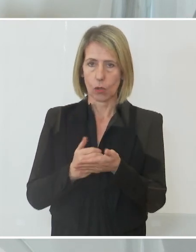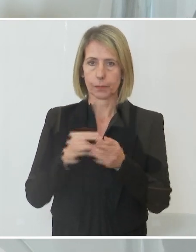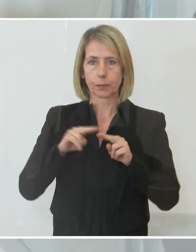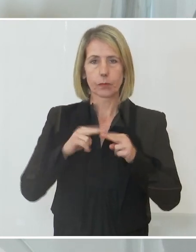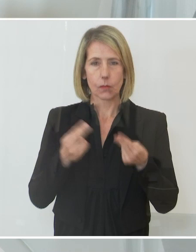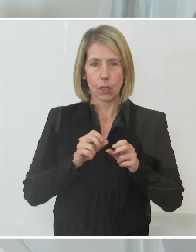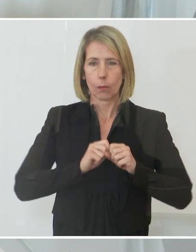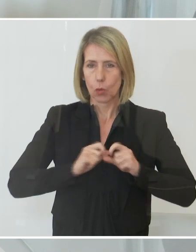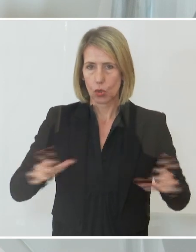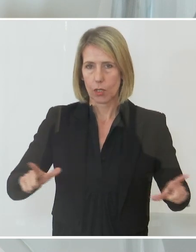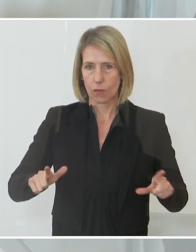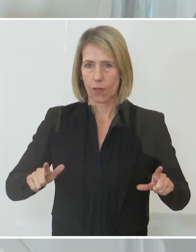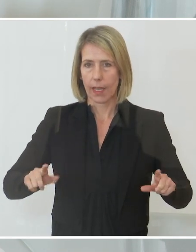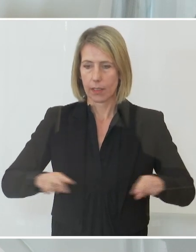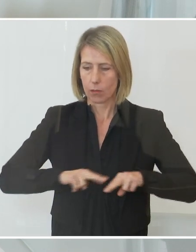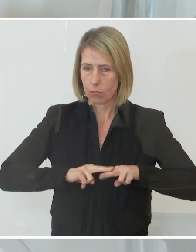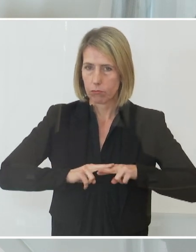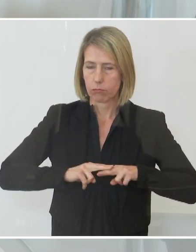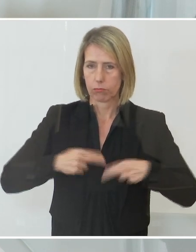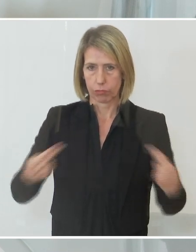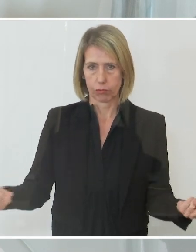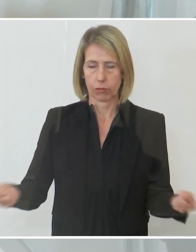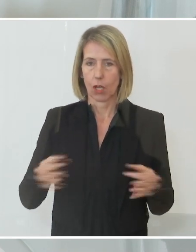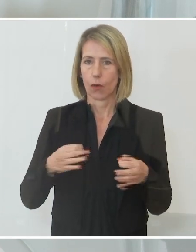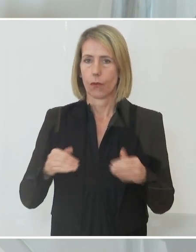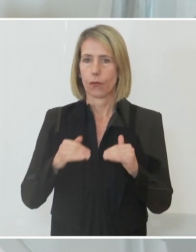zurollen, die für alle Orientierung und Maßstab ist.